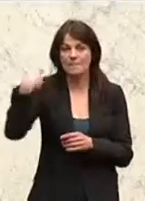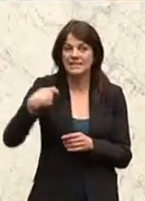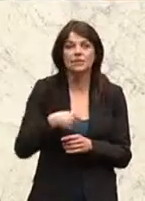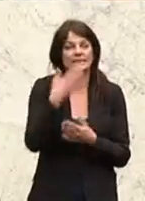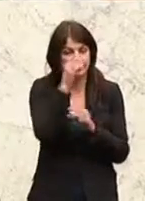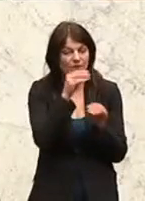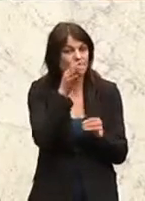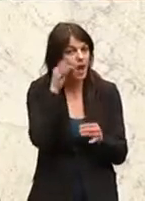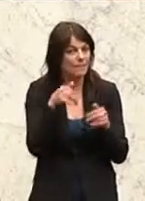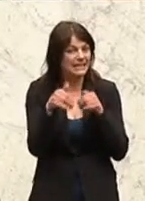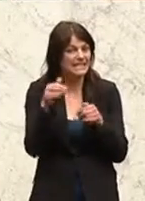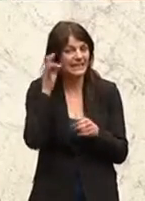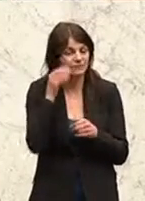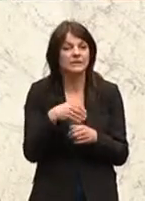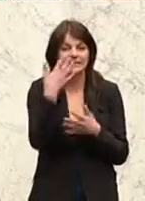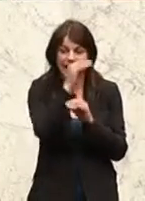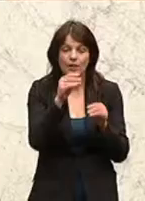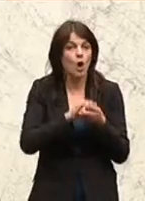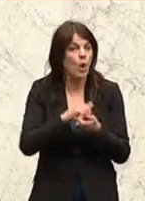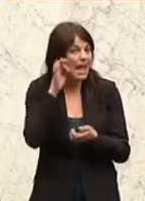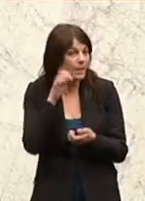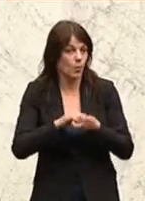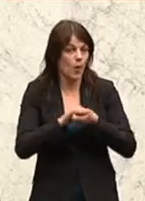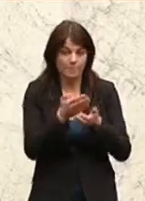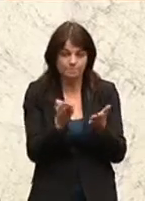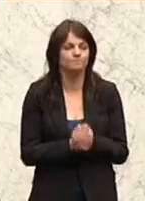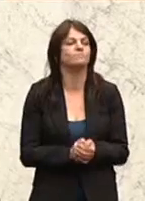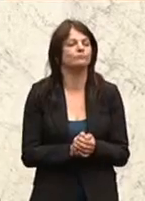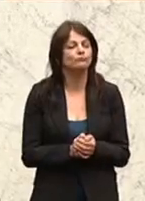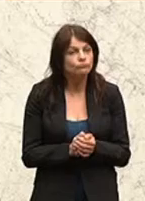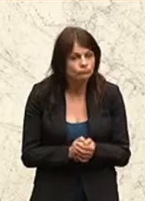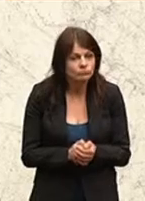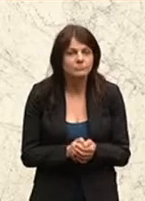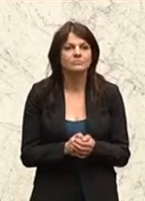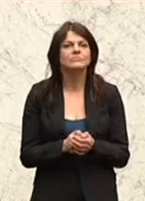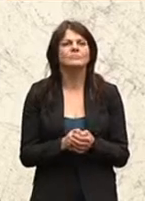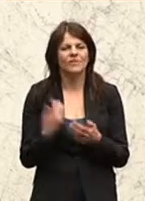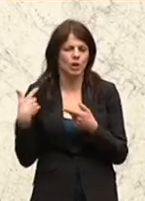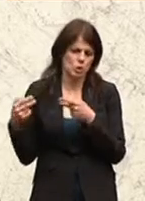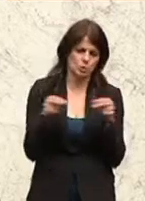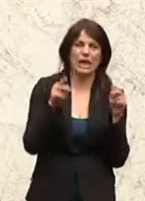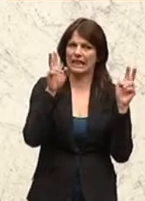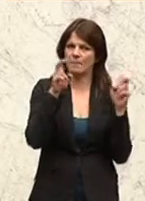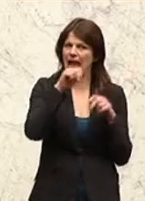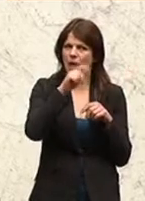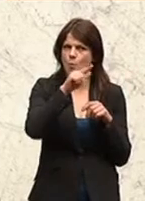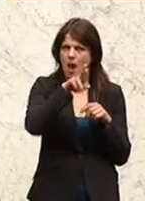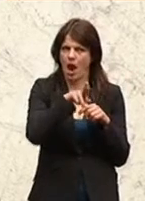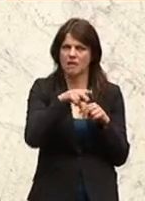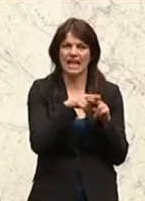Frau Ministerin, sehr geehrte Kolleginnen und Kollegen, zurück zum NQR, zum nationalen